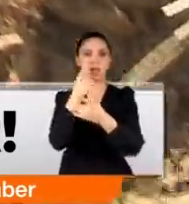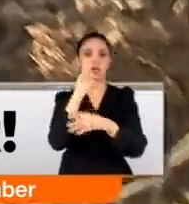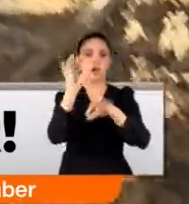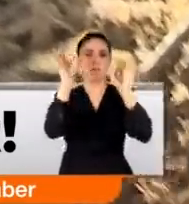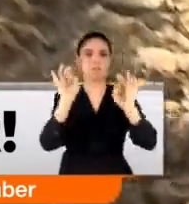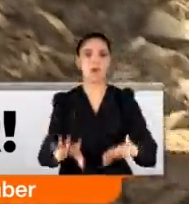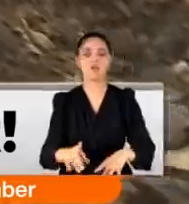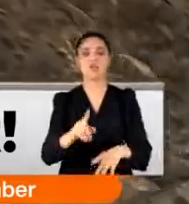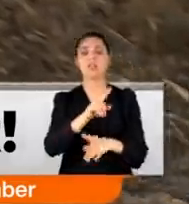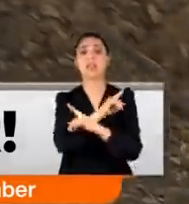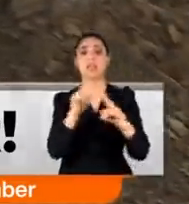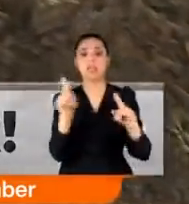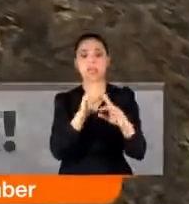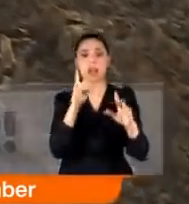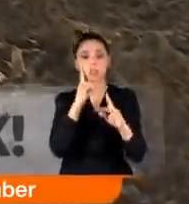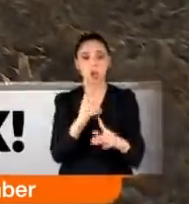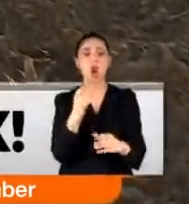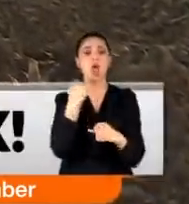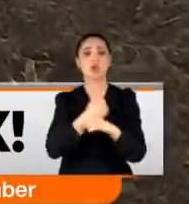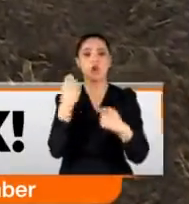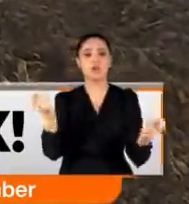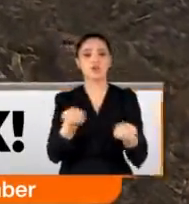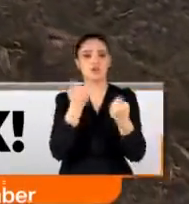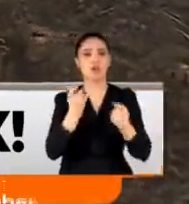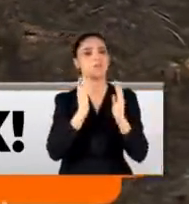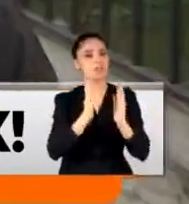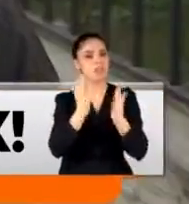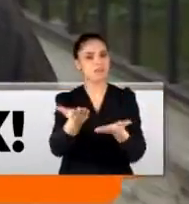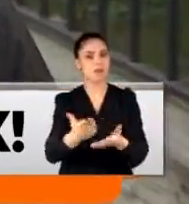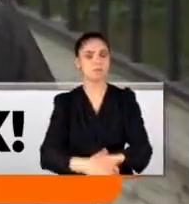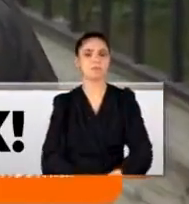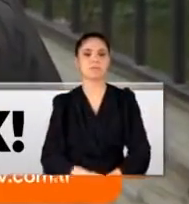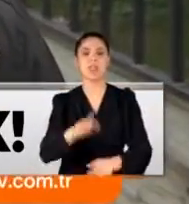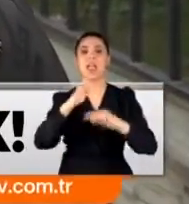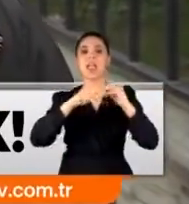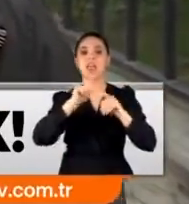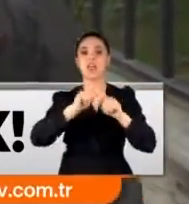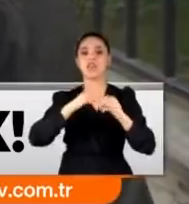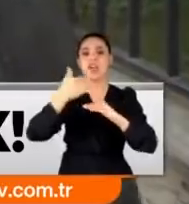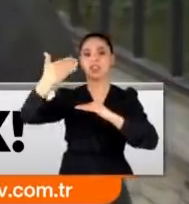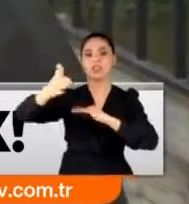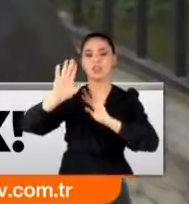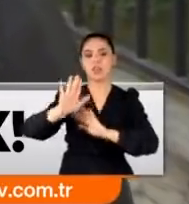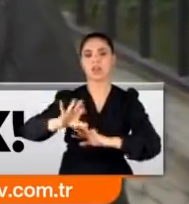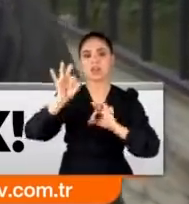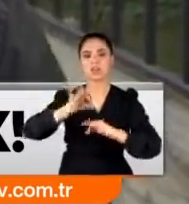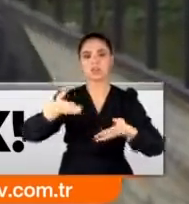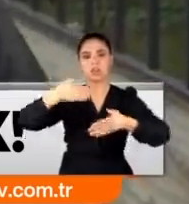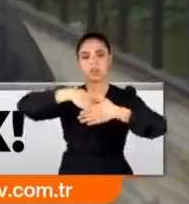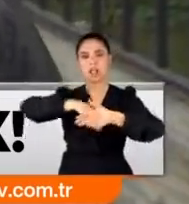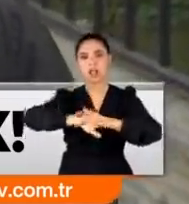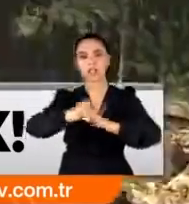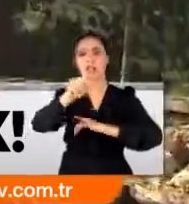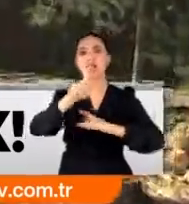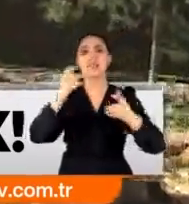başladı. İtirazlara rağmen görevliler çalışmalarını sürdürdü. İnşaat alanının dışında kalıyor. Şimdi üzerini kapatılar yeri bile